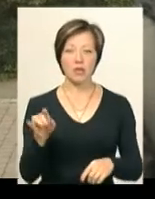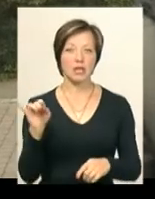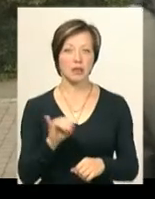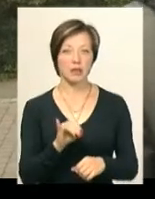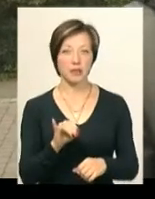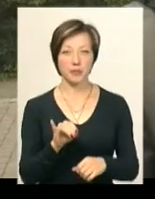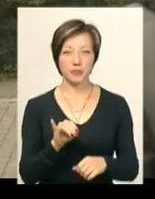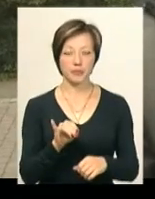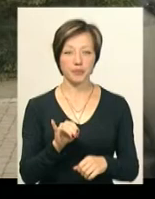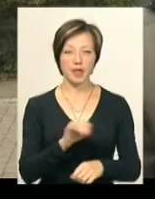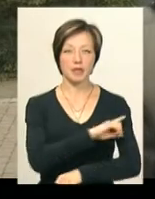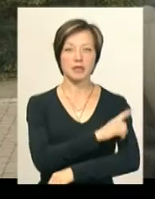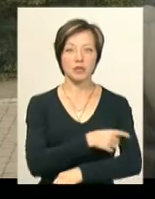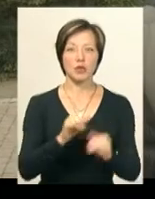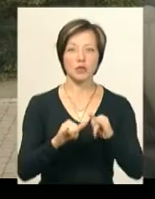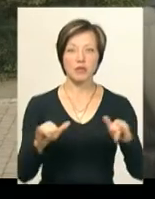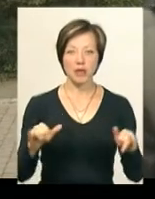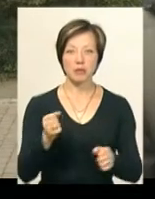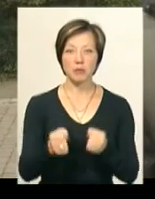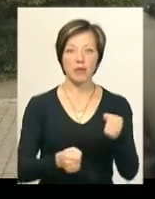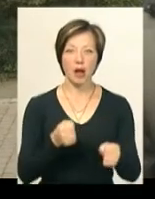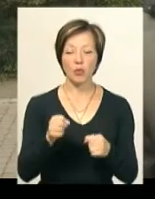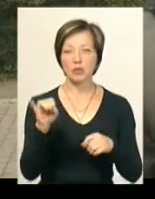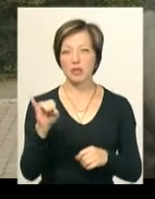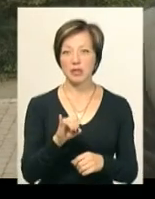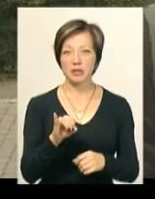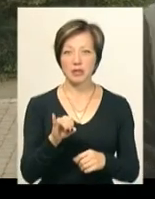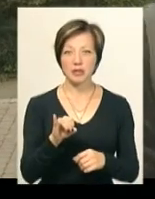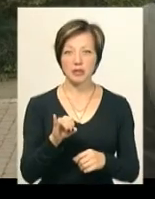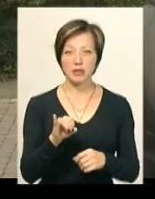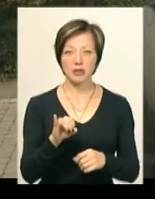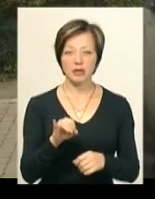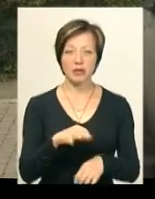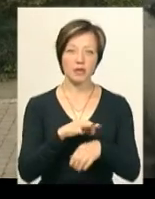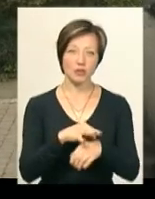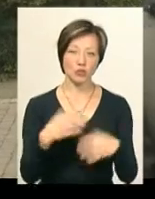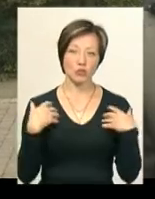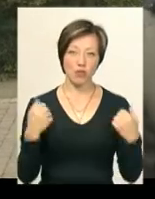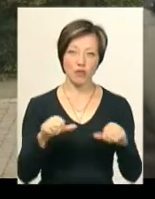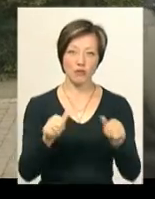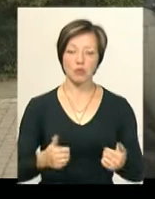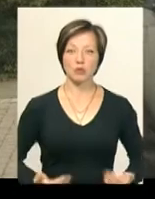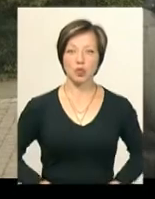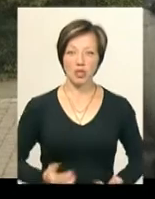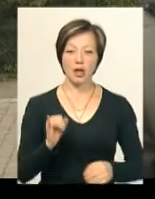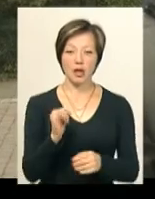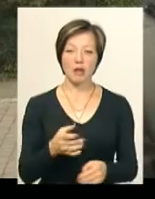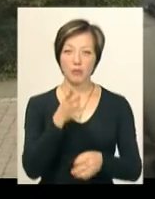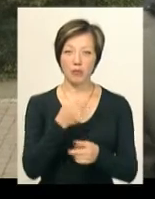фізично розвиваються, бігають і ведуть здоровий спосіб життя, і заодно